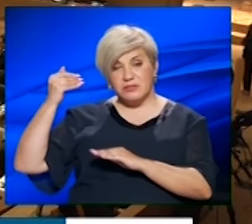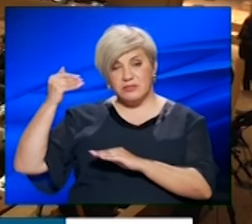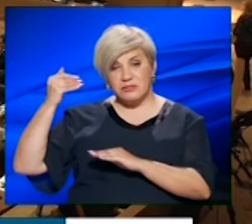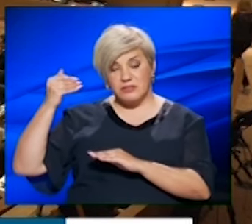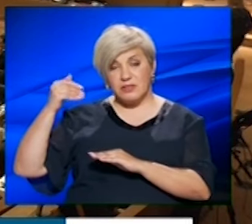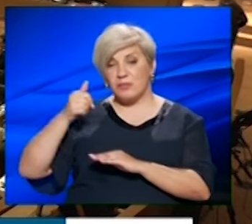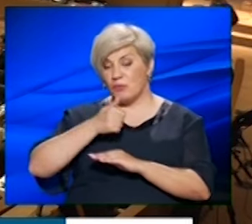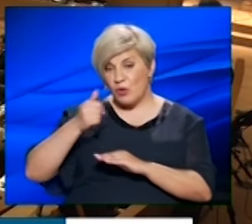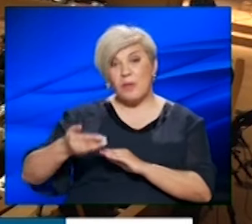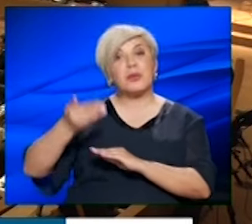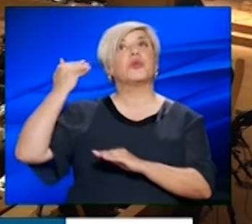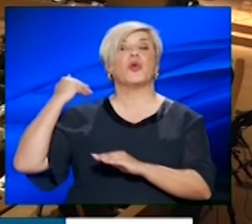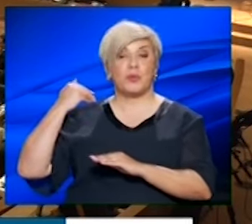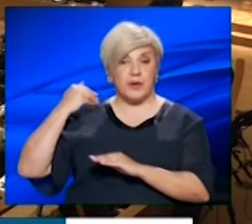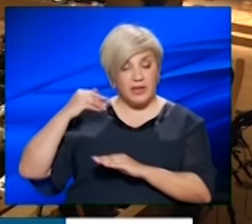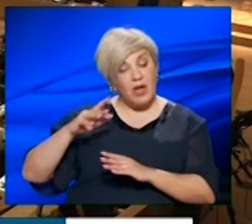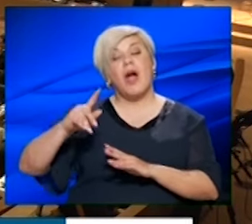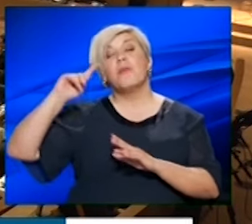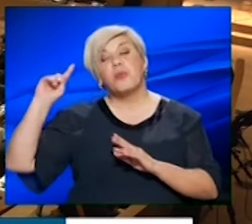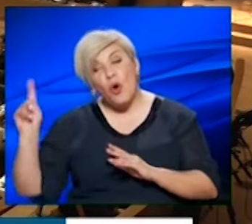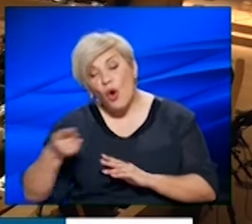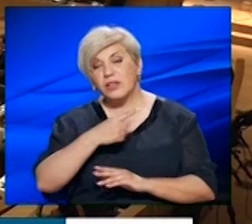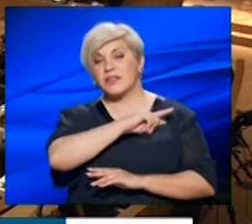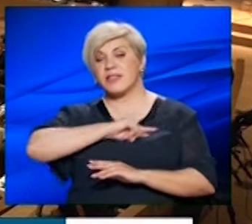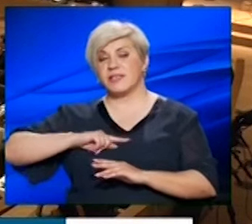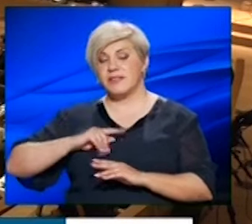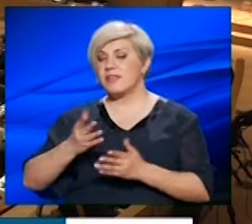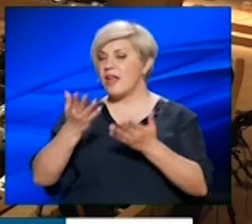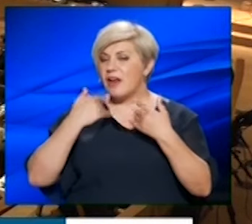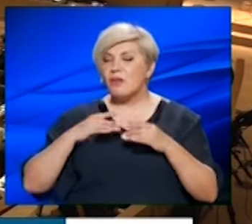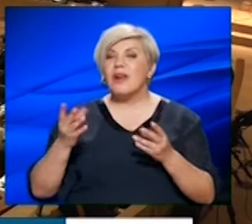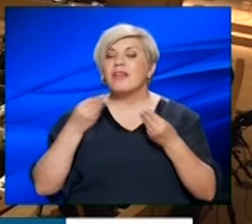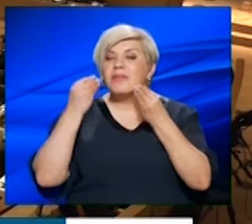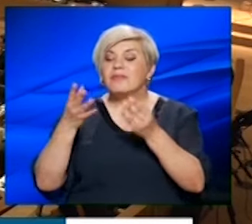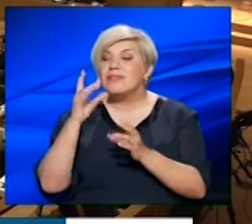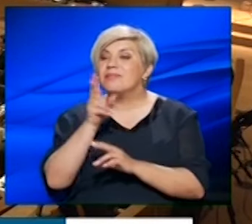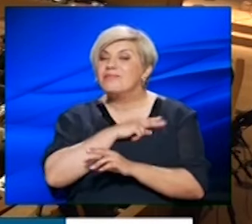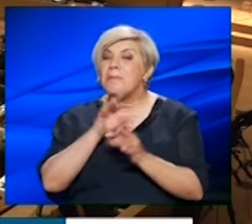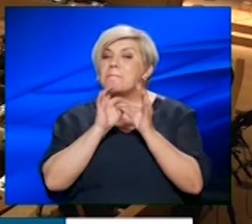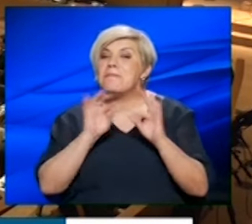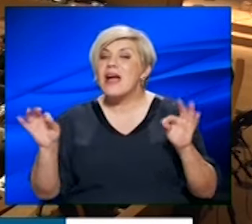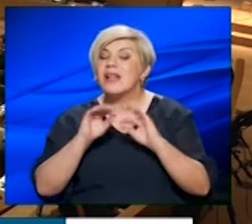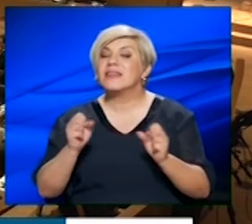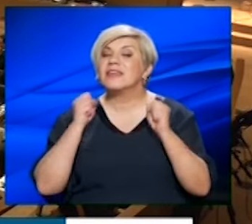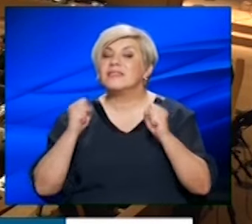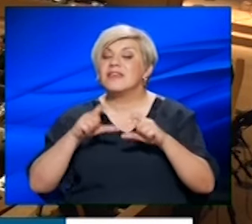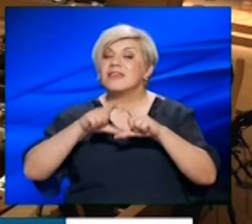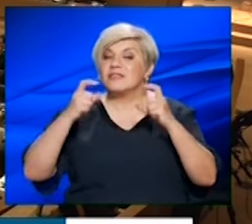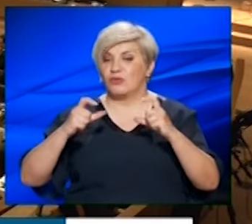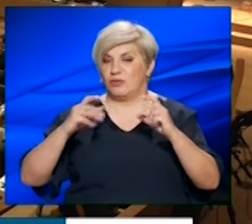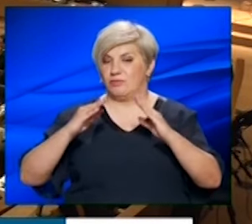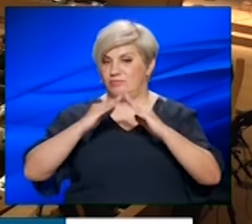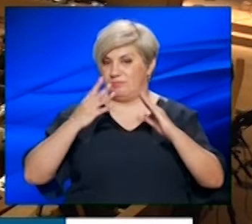όχι μόνο από την προηγούμενη, από όλες διοικήσεις, δεν έχουν πάρει τα ελάχιστα μέτρα που απαιτούνται για το ζήτημα της σχολικής